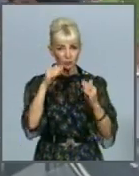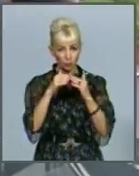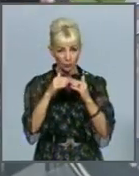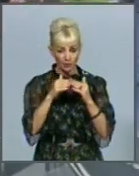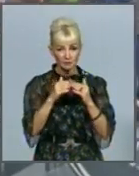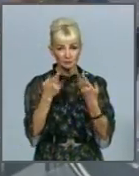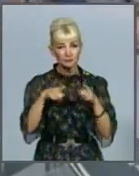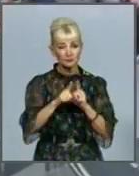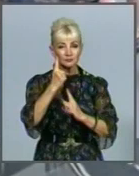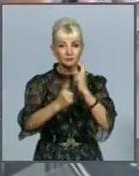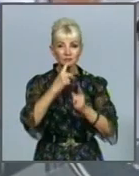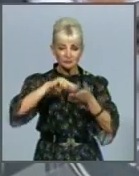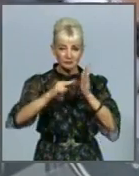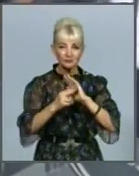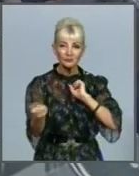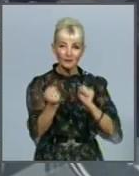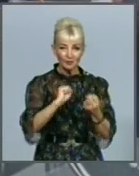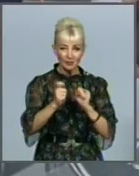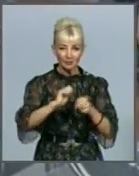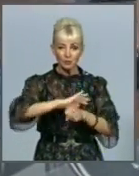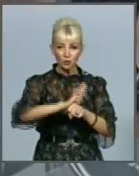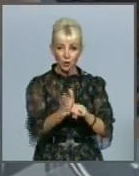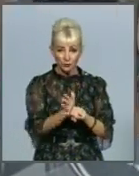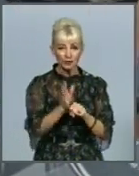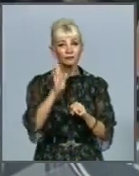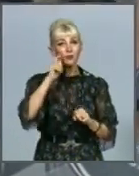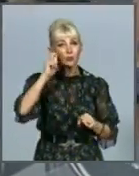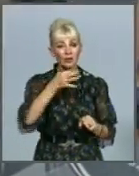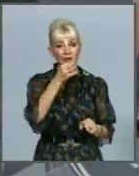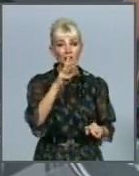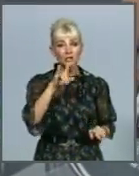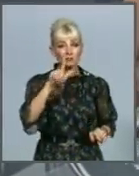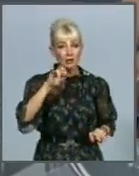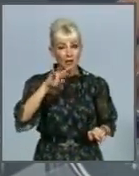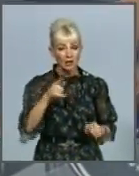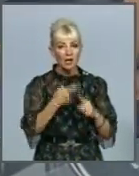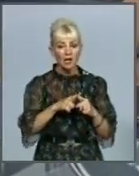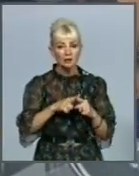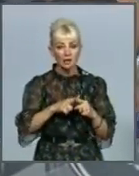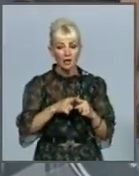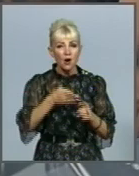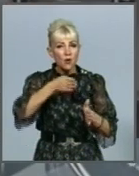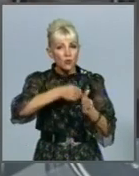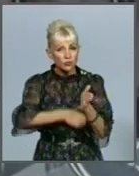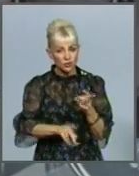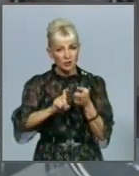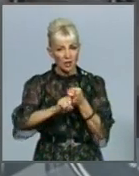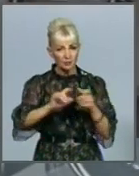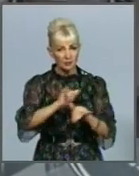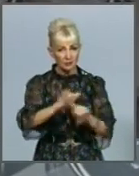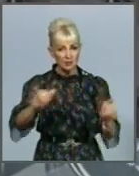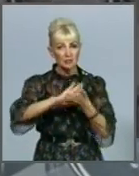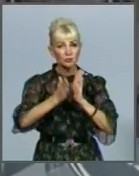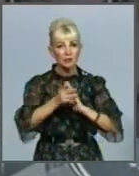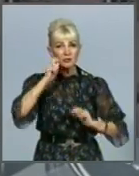Така зміна стратегії у боротьбі з коронавірусом в Україні, зазначає Денис Шмигаль, викликана різким погіршенням епідеміологічної ситуації